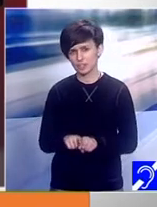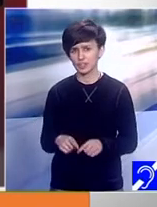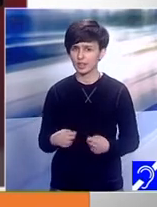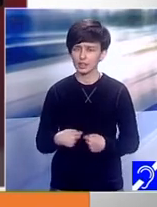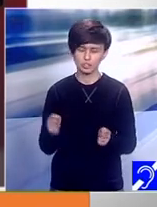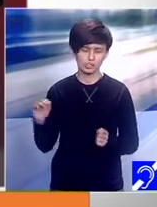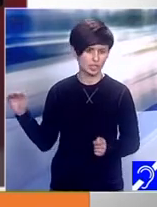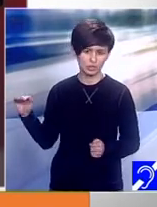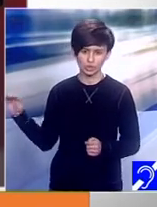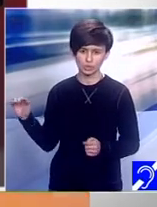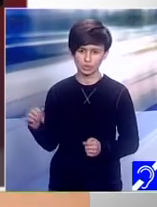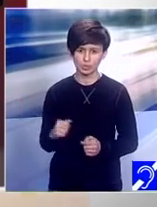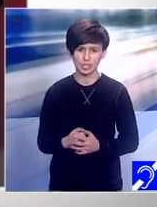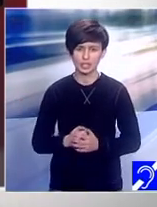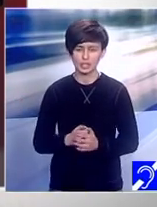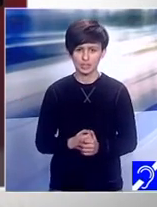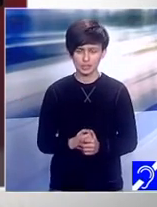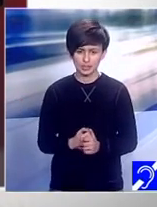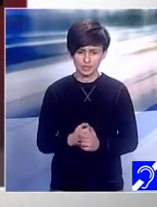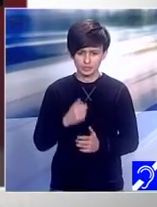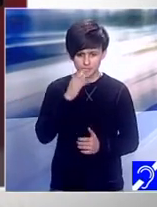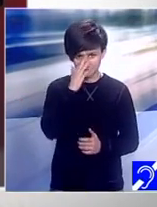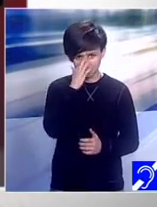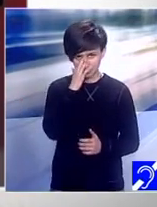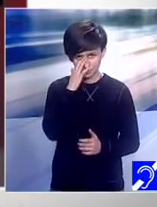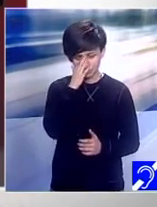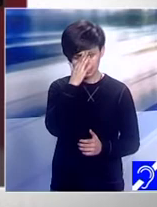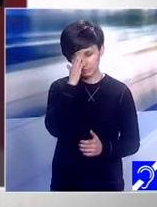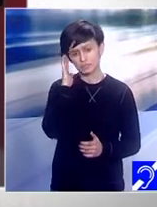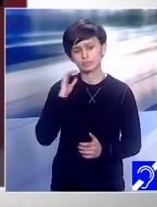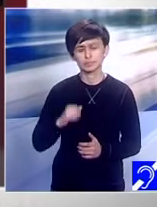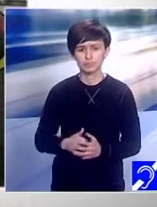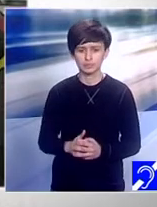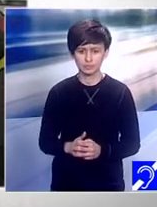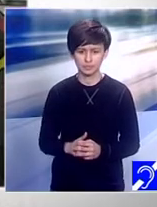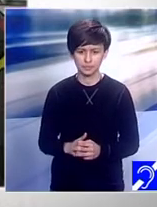handicap. Nu suntem handicapați. Știți? Că așa se spune. Ui, handicapații.